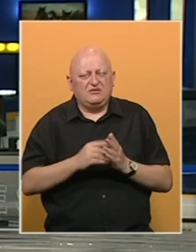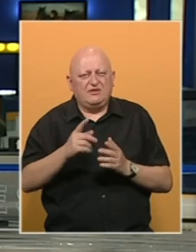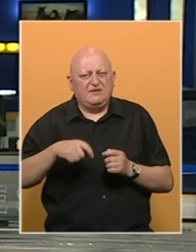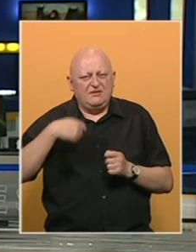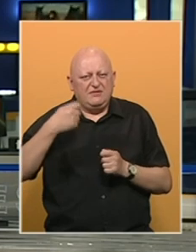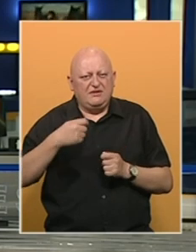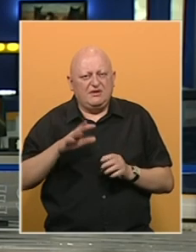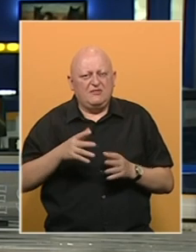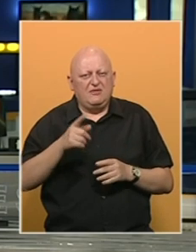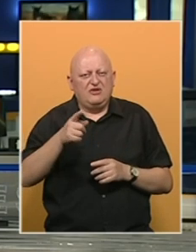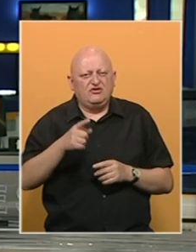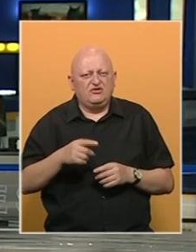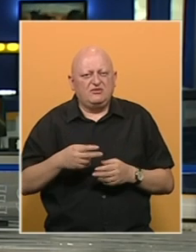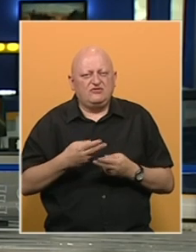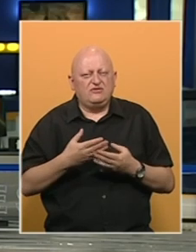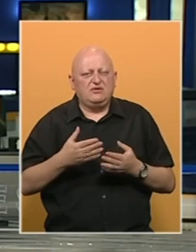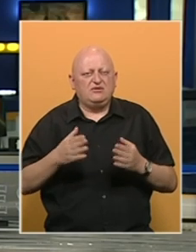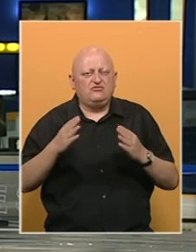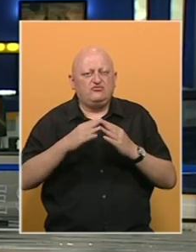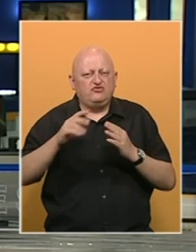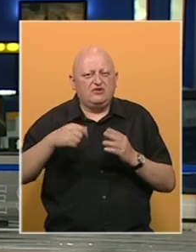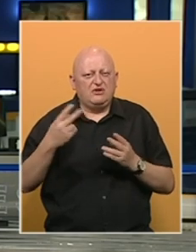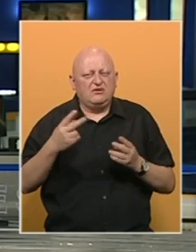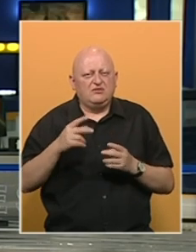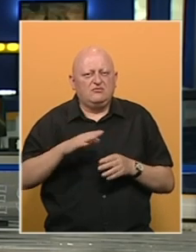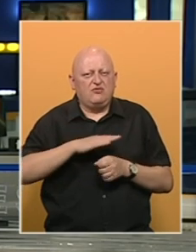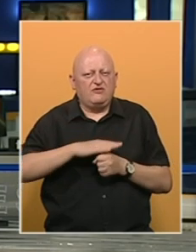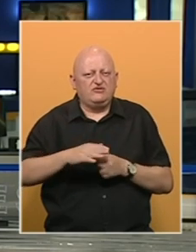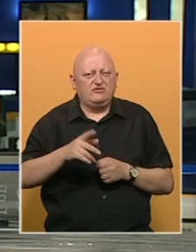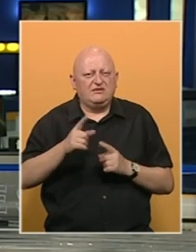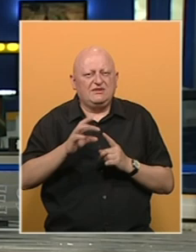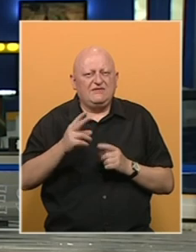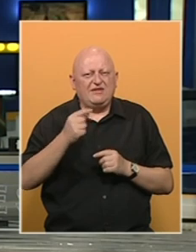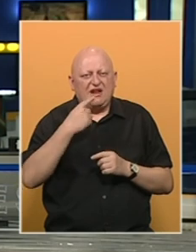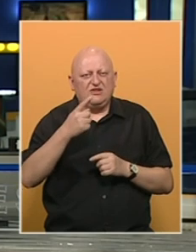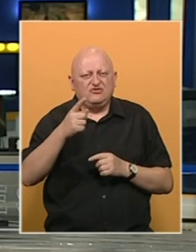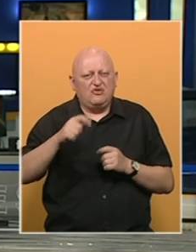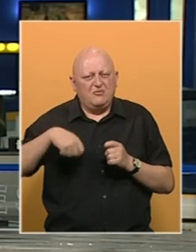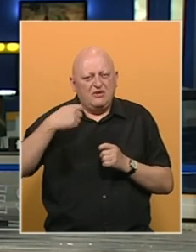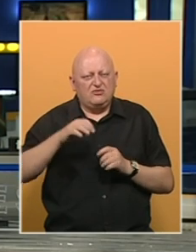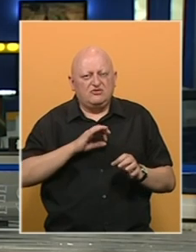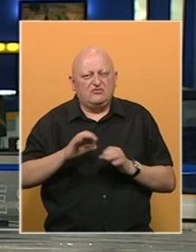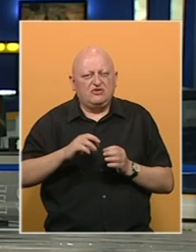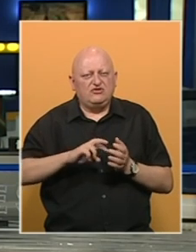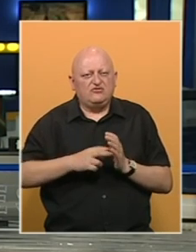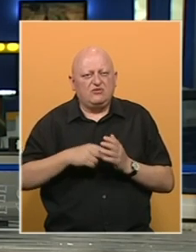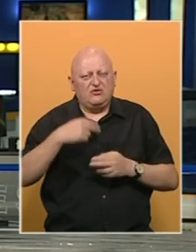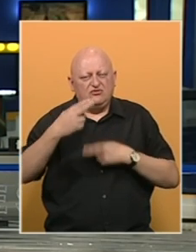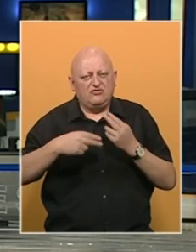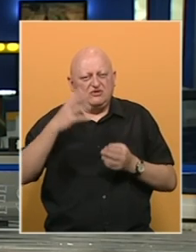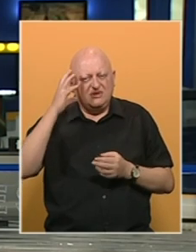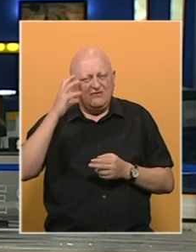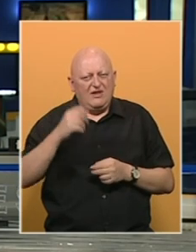nalazima tih medija. Među njima su medijske kuće sa nacionalnom pokrivenošći. Twitter kaže da su to mediji čiju uređivačku